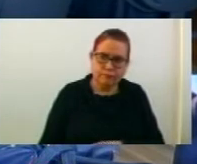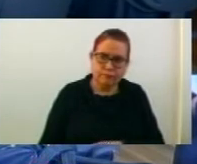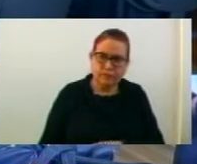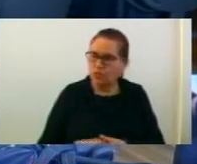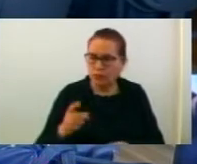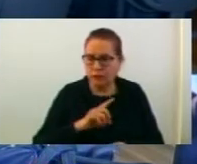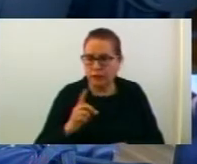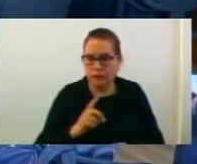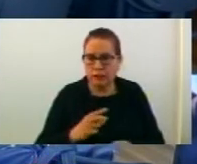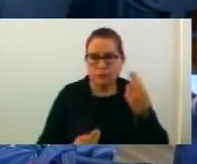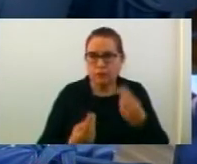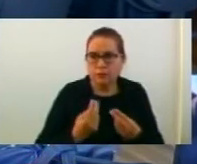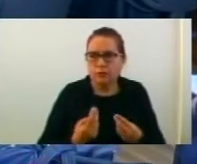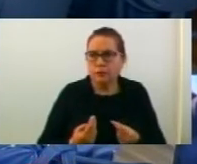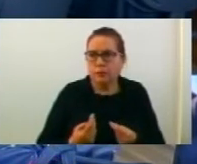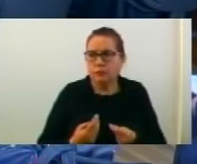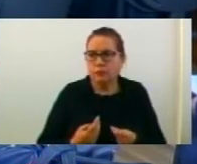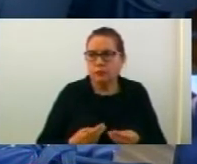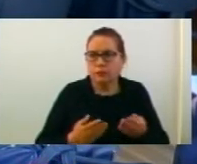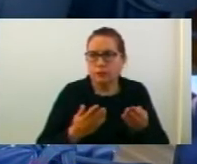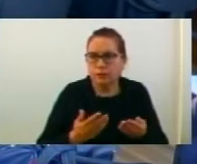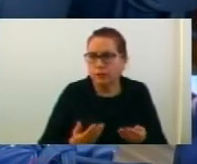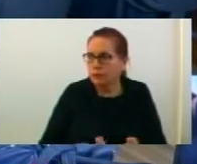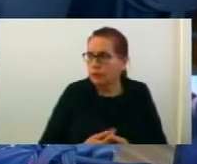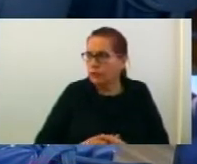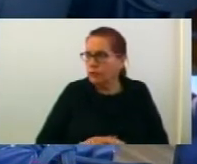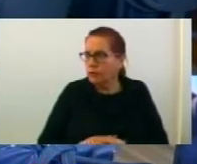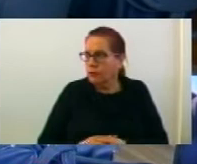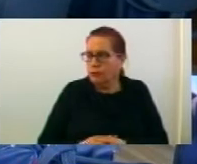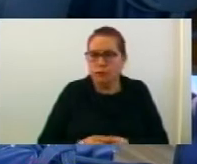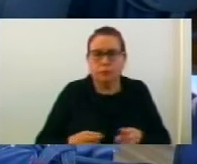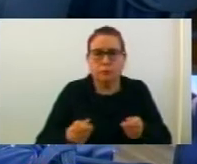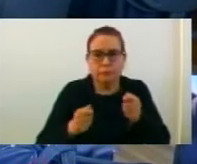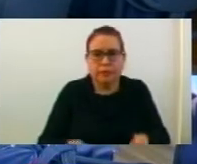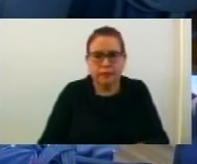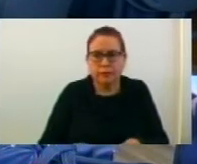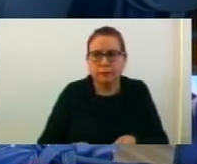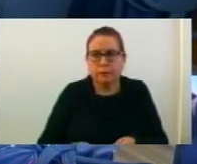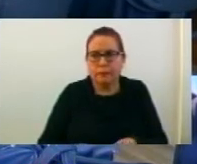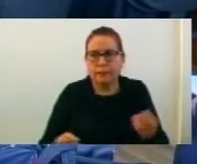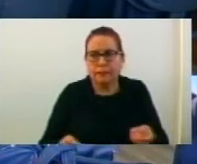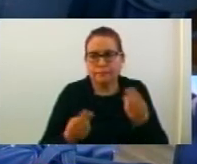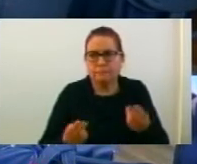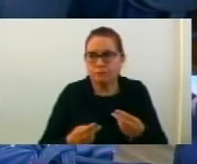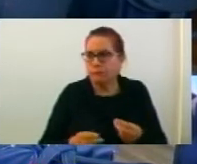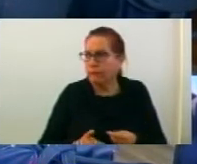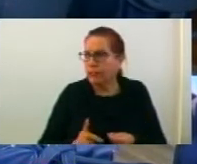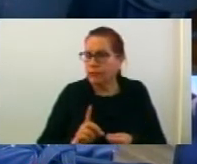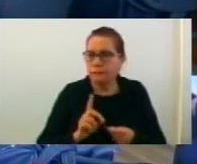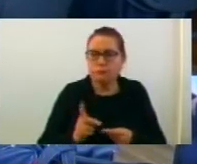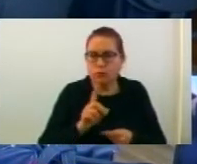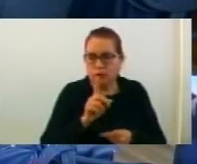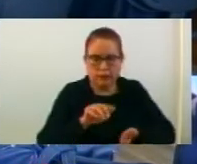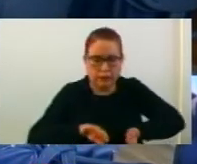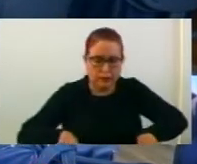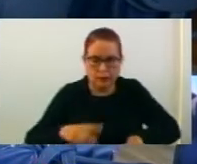Доколко некој не ба разбор, го залклучвам претрасот, а баранијато од луката и предлоздиоте од комисијата, поединачно ги ставам